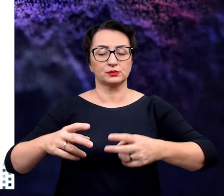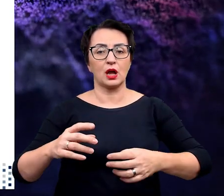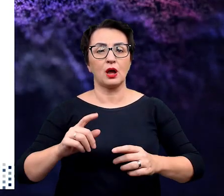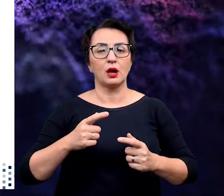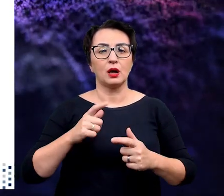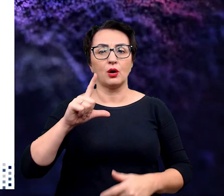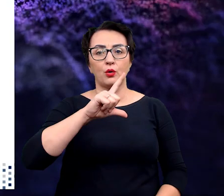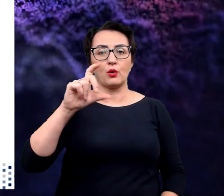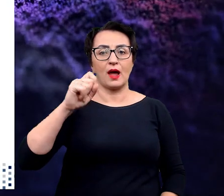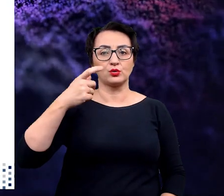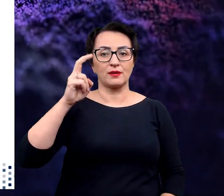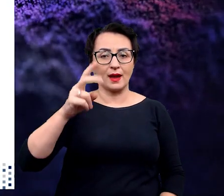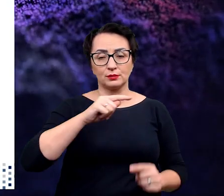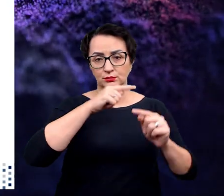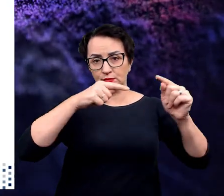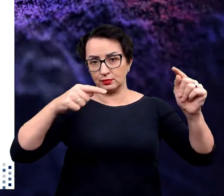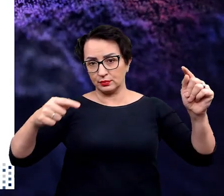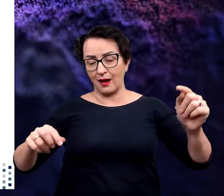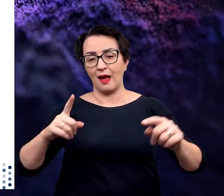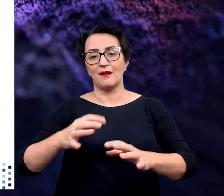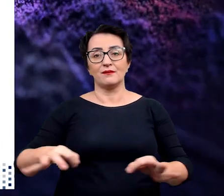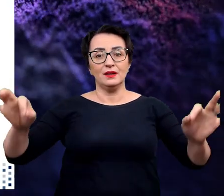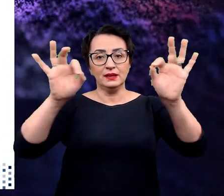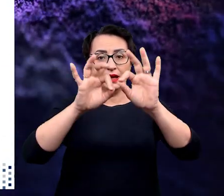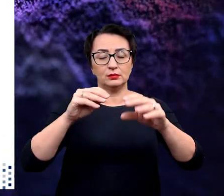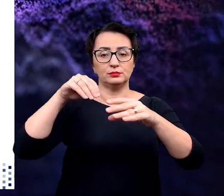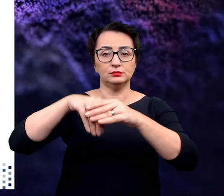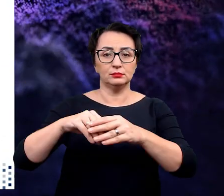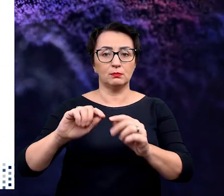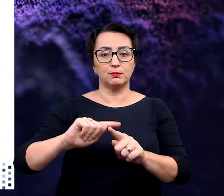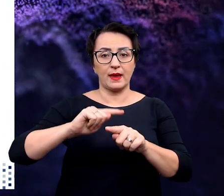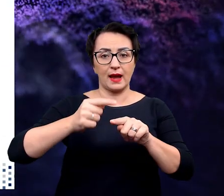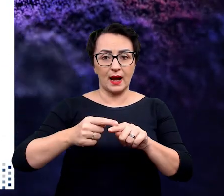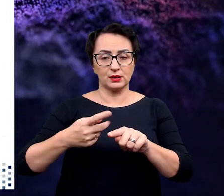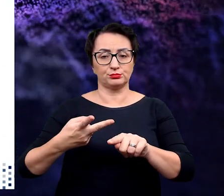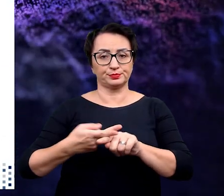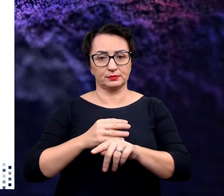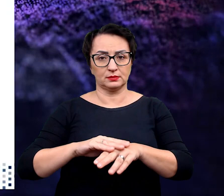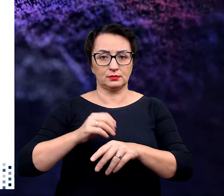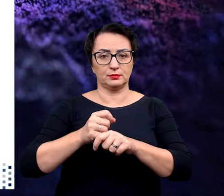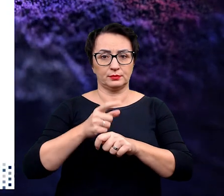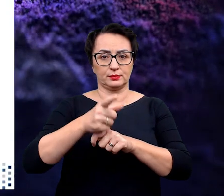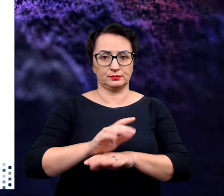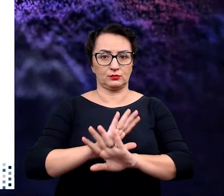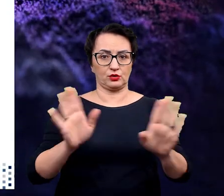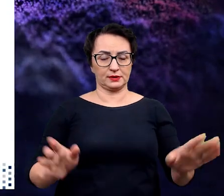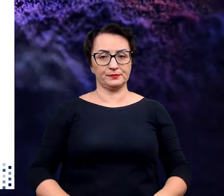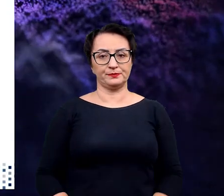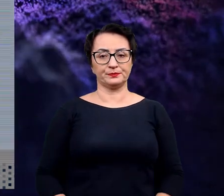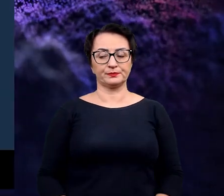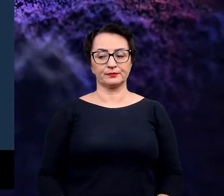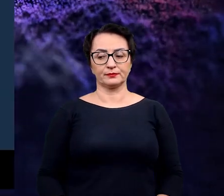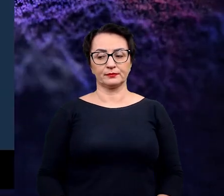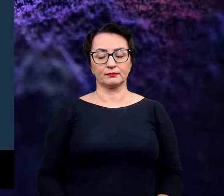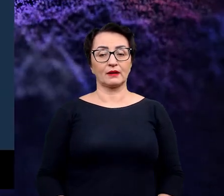przekazywany wzdłuż tego łańcucha, aż finalnie jest umieszczony w pęcherzyku. Następuje odcięcie takiego pęcherzyka.